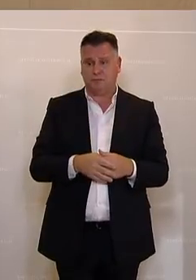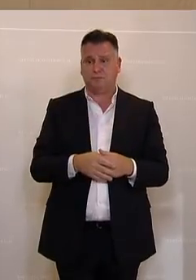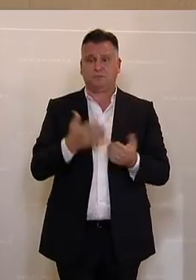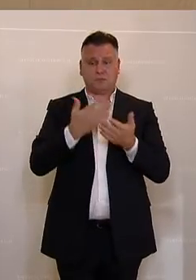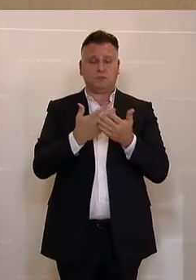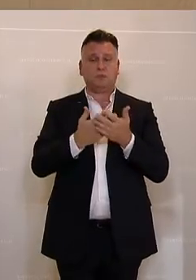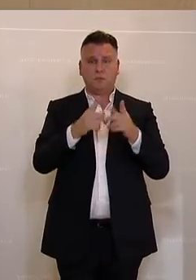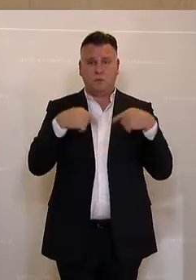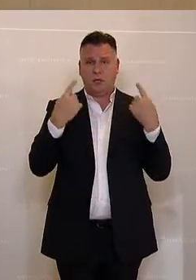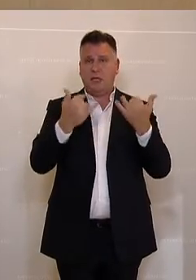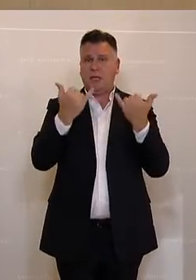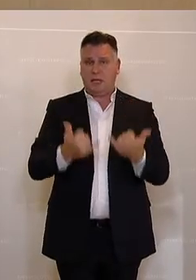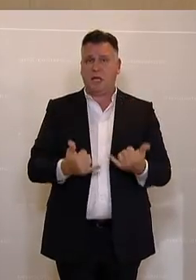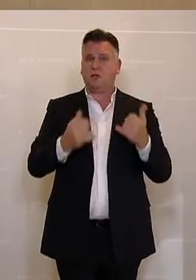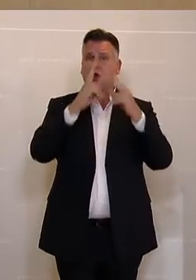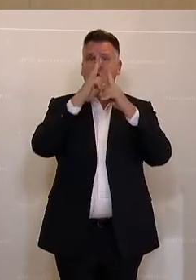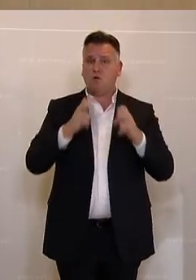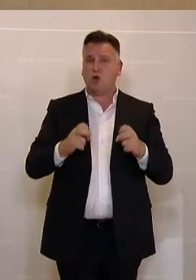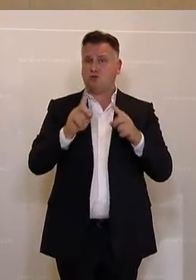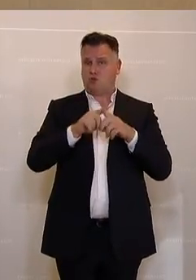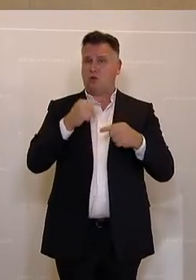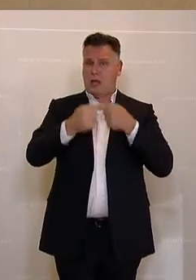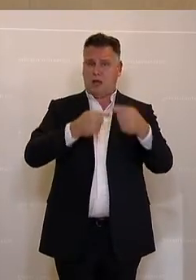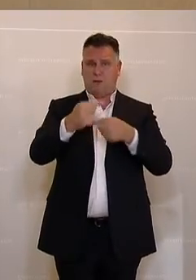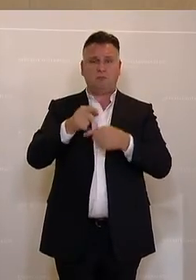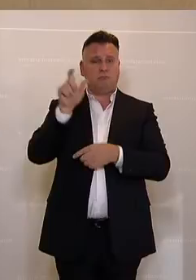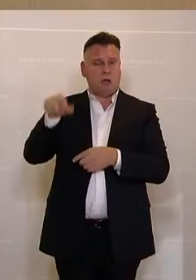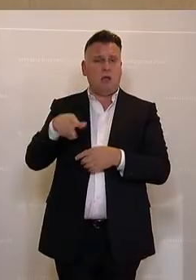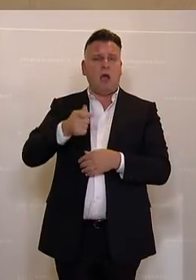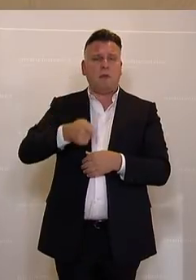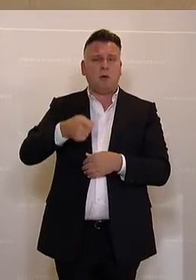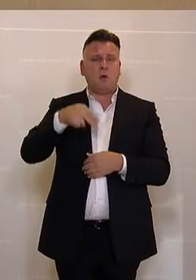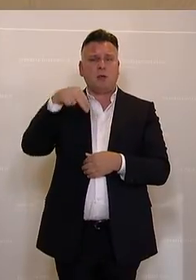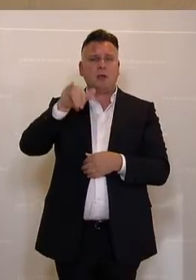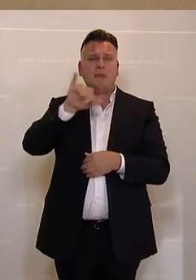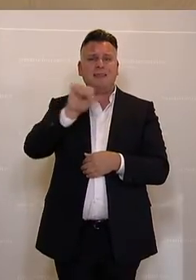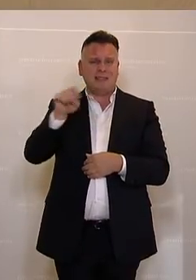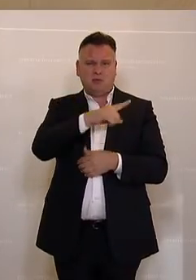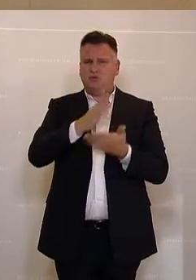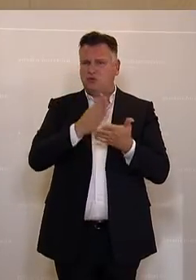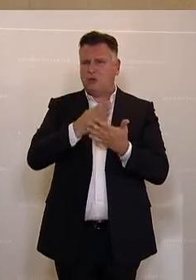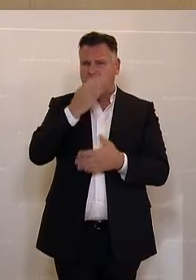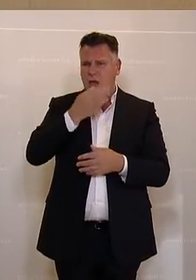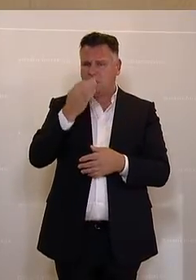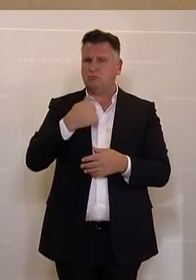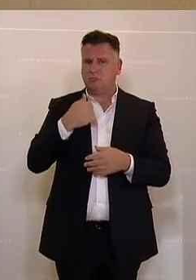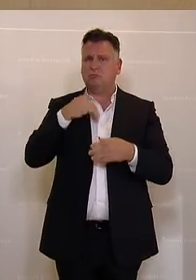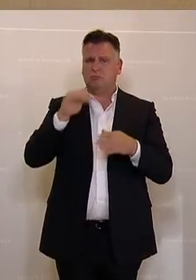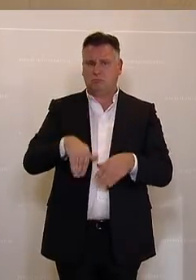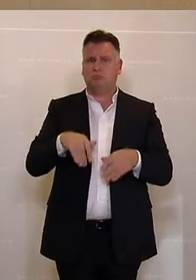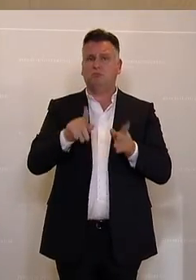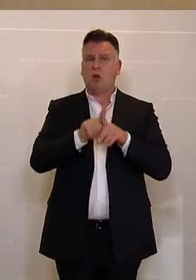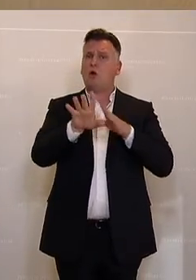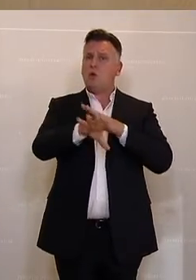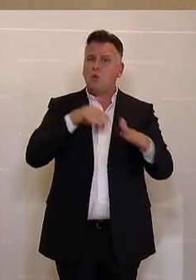unterstützen daher gerade im Forschungs und Entwicklungsbereich, die Abgeordnete Nies hat das vorher ausgeführt, Wir unterstützen Unternehmen dabei,